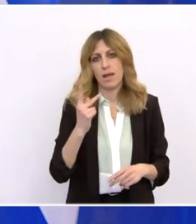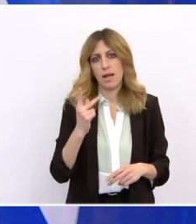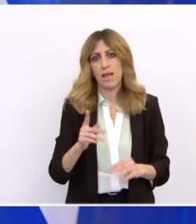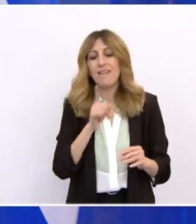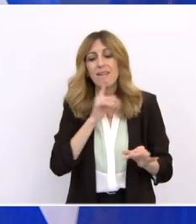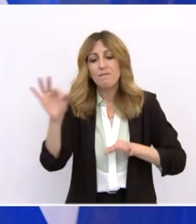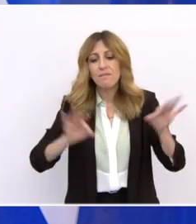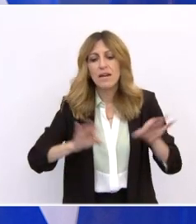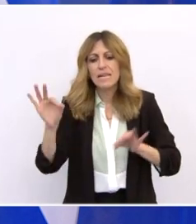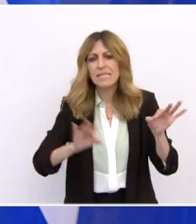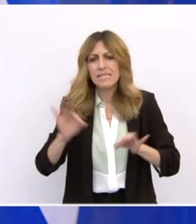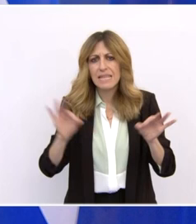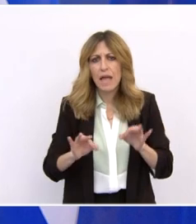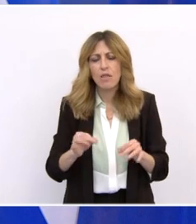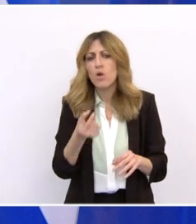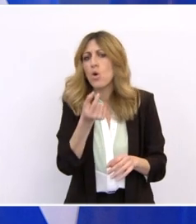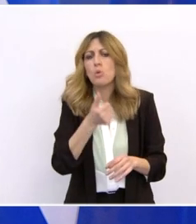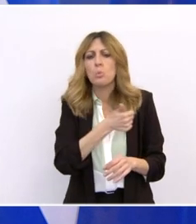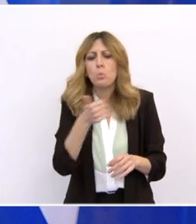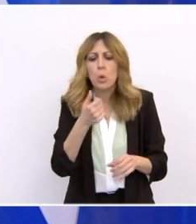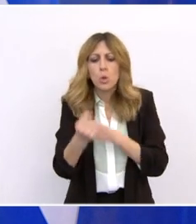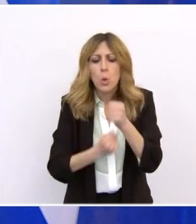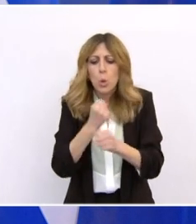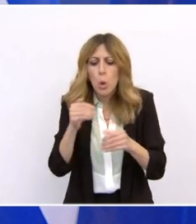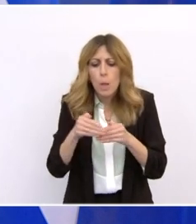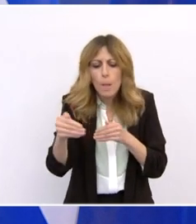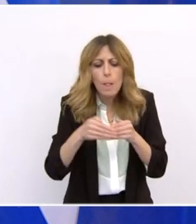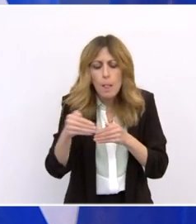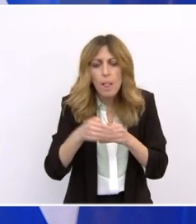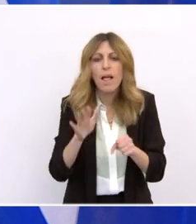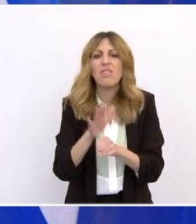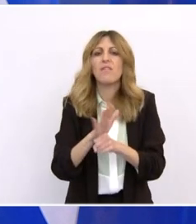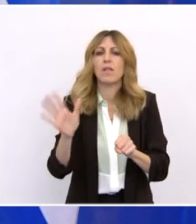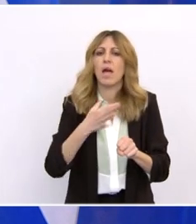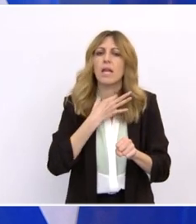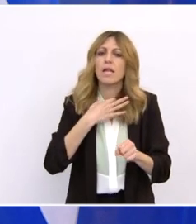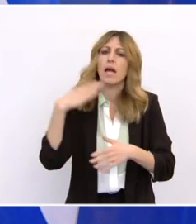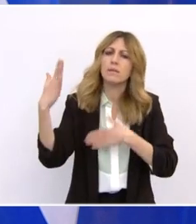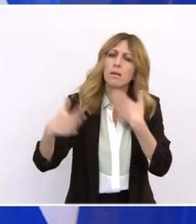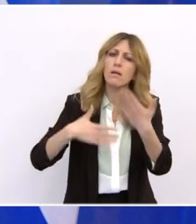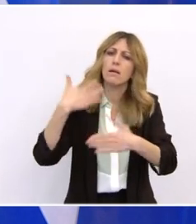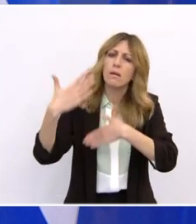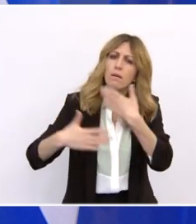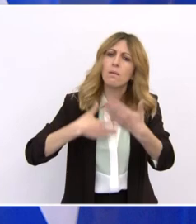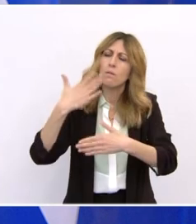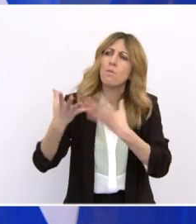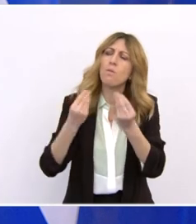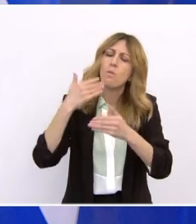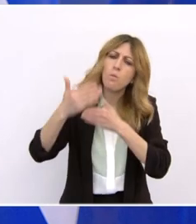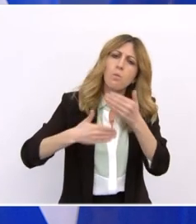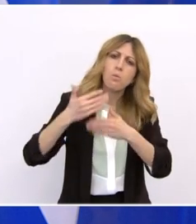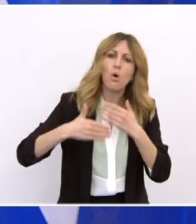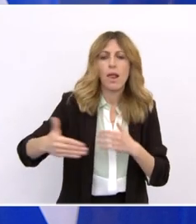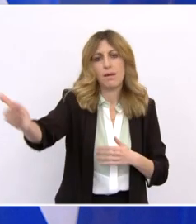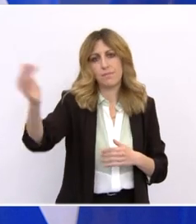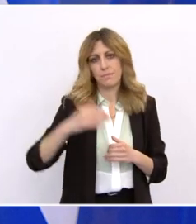Αποτελεί, επομένως, ευκαιρία γόνιμου διαλόγου με όλους, ευκαιρία για τη